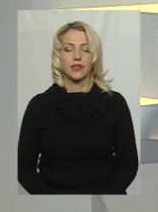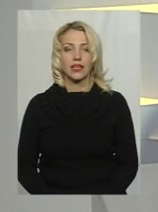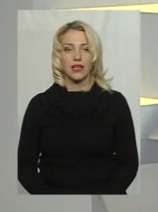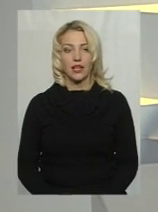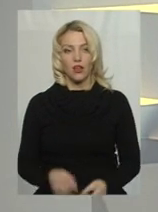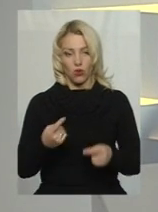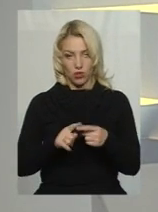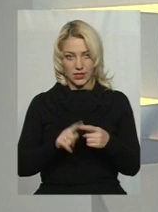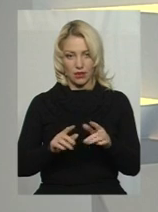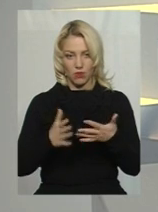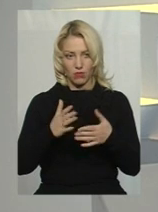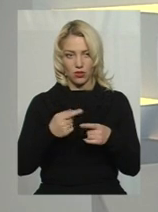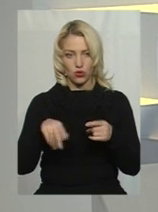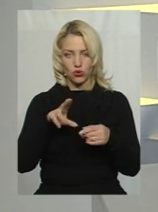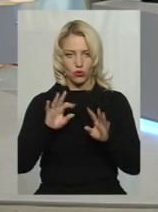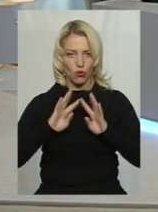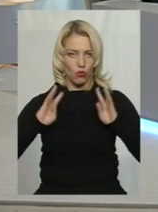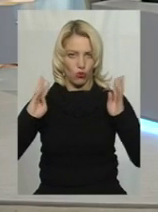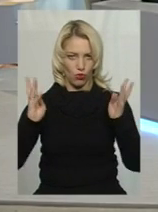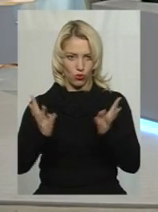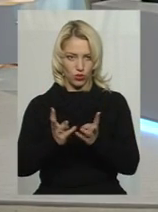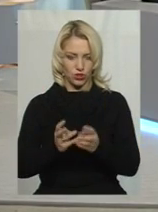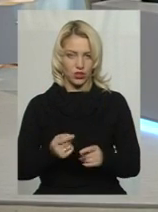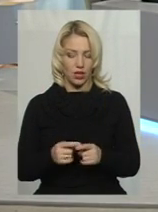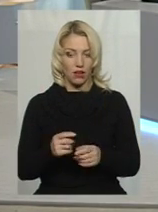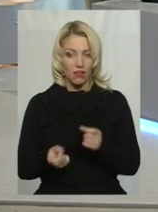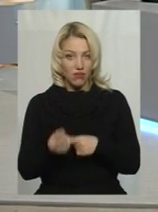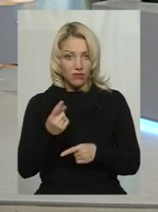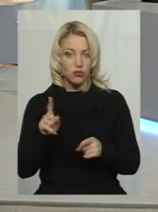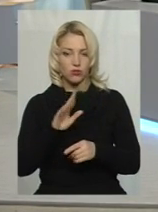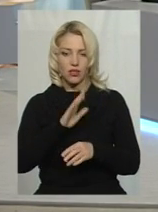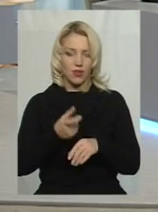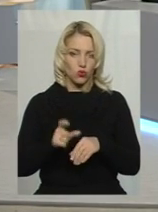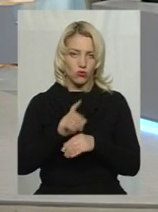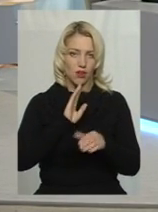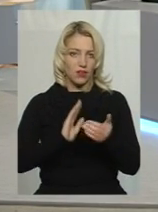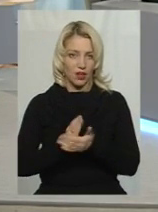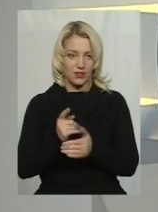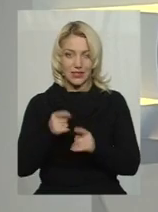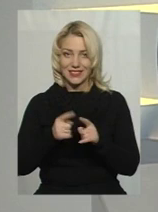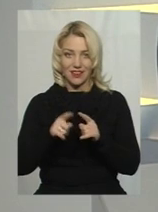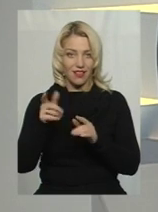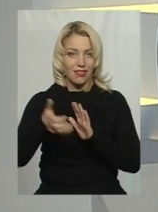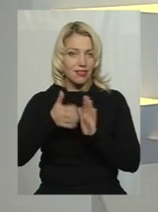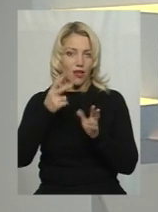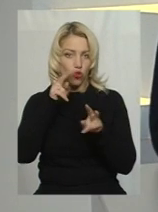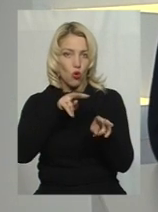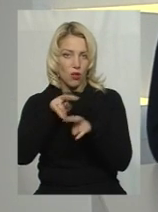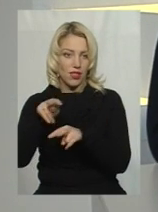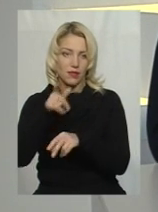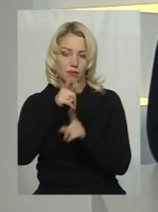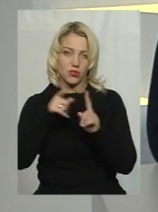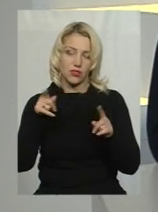Оцей от момент, пане Андрію, стосовно огорожі. Вийшло, що вона не дуже якісна. Це ви не догледіли під час